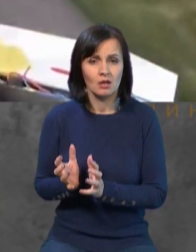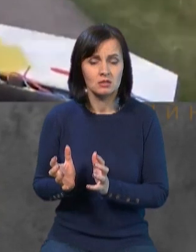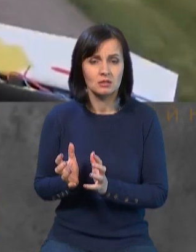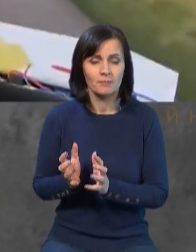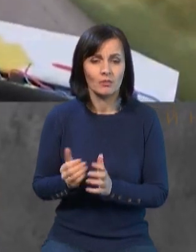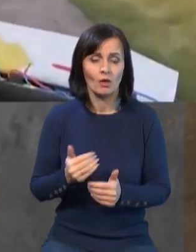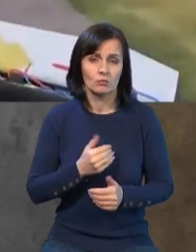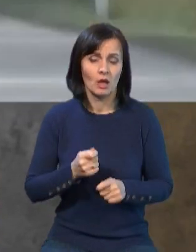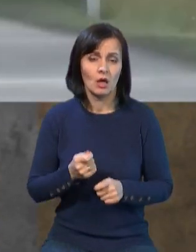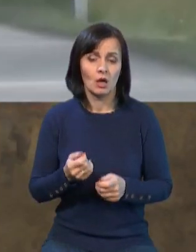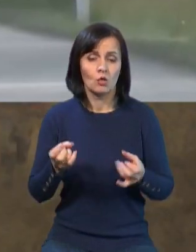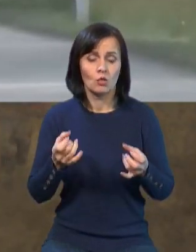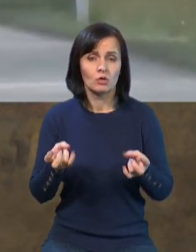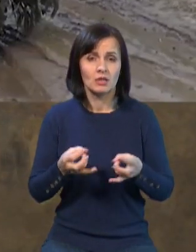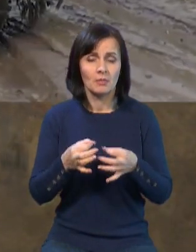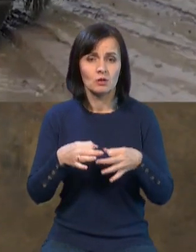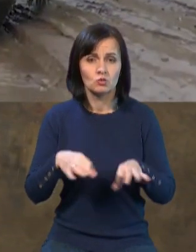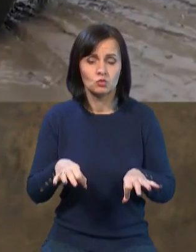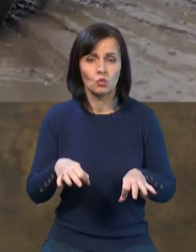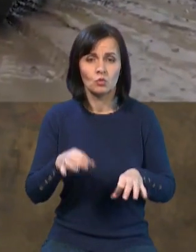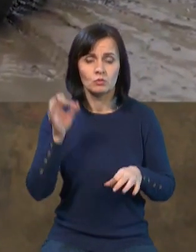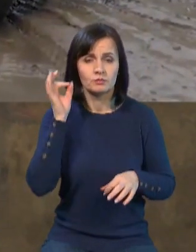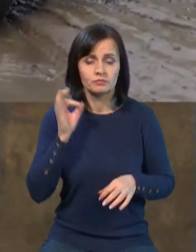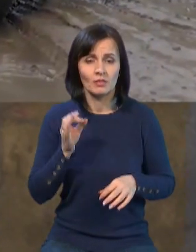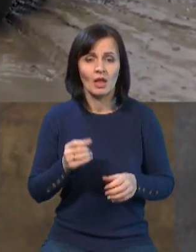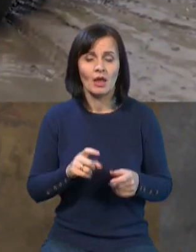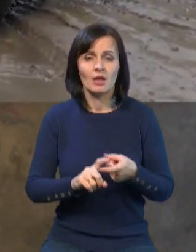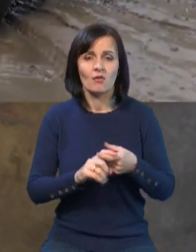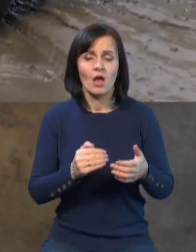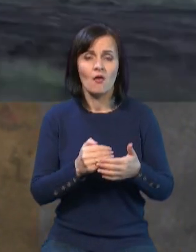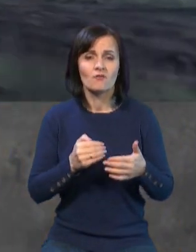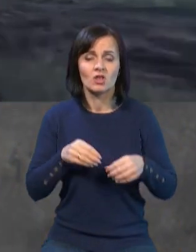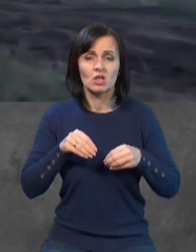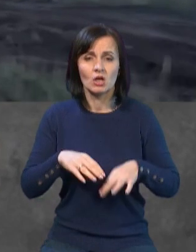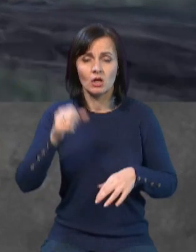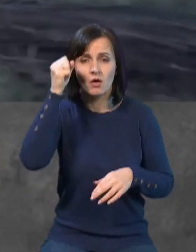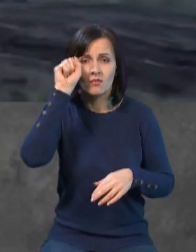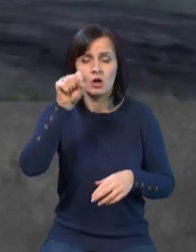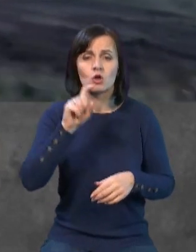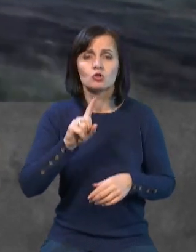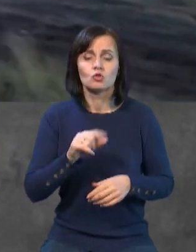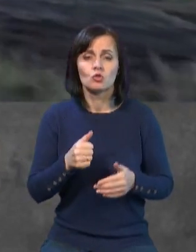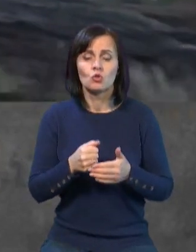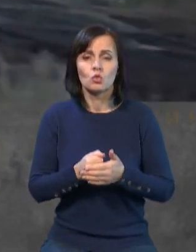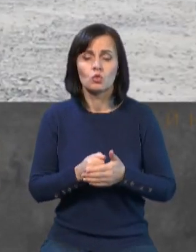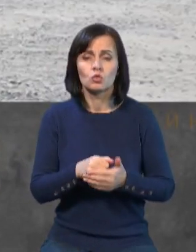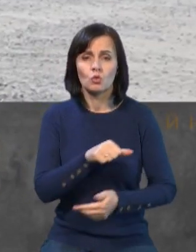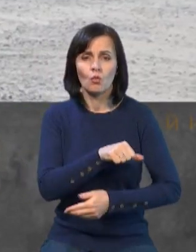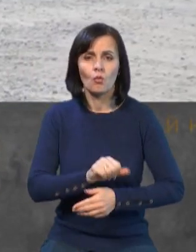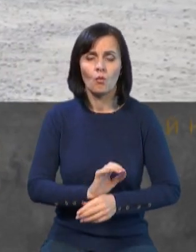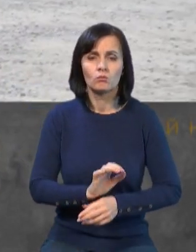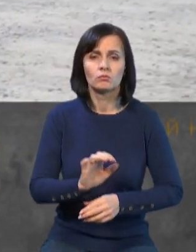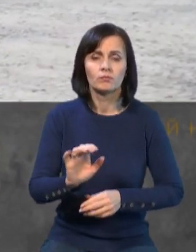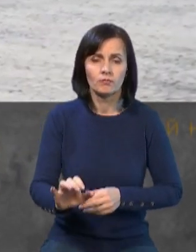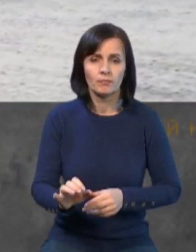Данія, наприклад. Тобто, це залежить від рішення Берліна щодо надання реекспорту. У даному випадку все, що потрібно, насправді, це саме